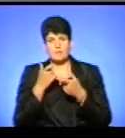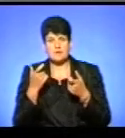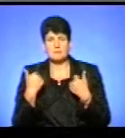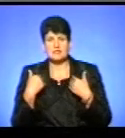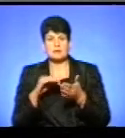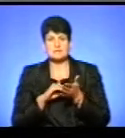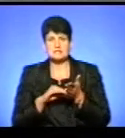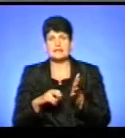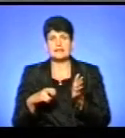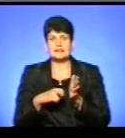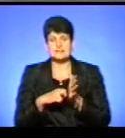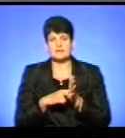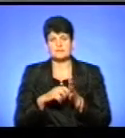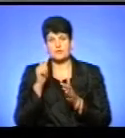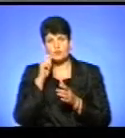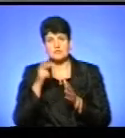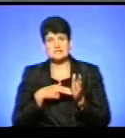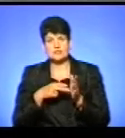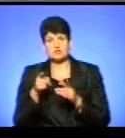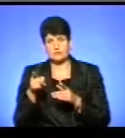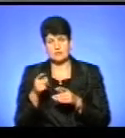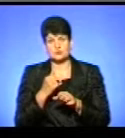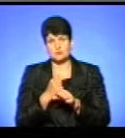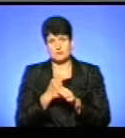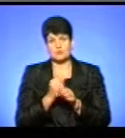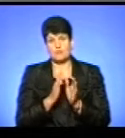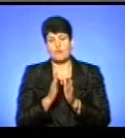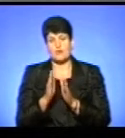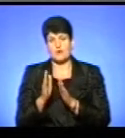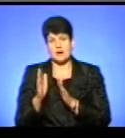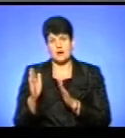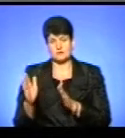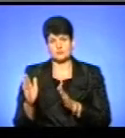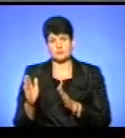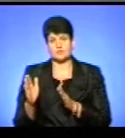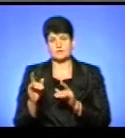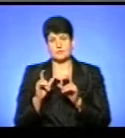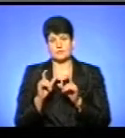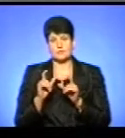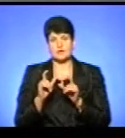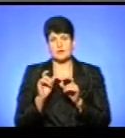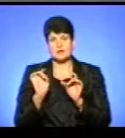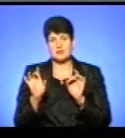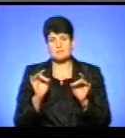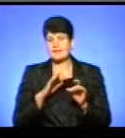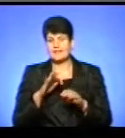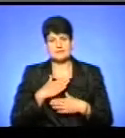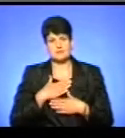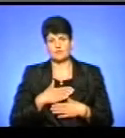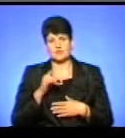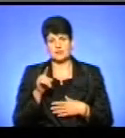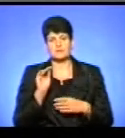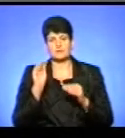листа відповідного в «Укрзалізниці», для того, щоб вони привели в порядок якраз цієї рекламні конструкції. Тому що ми не задоволені тим, як вони